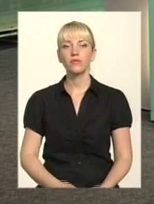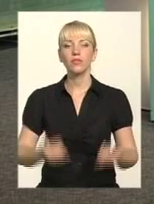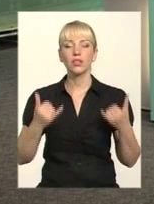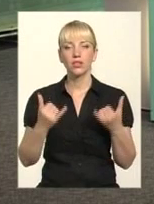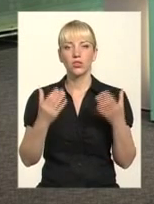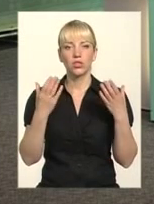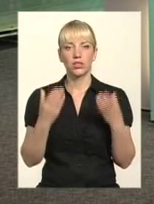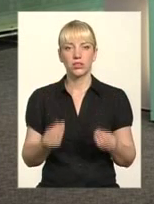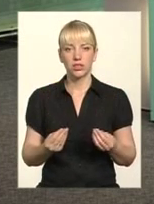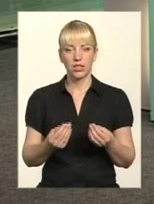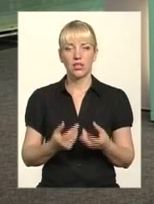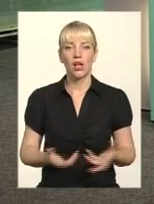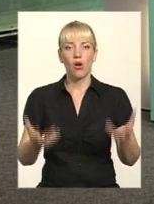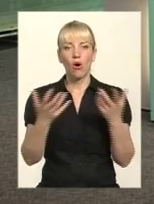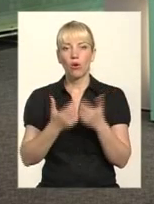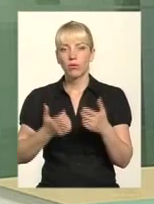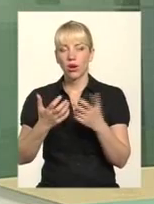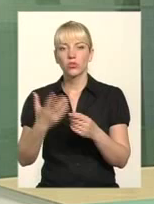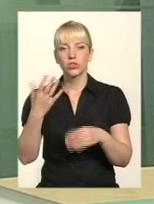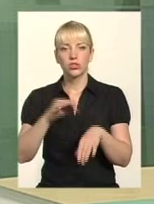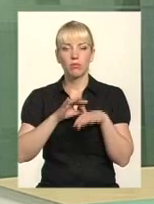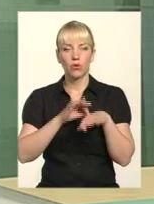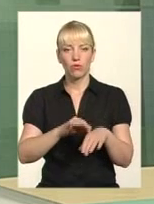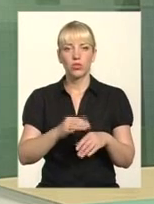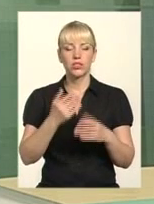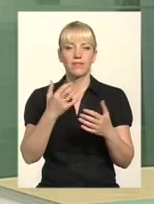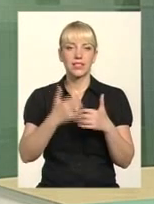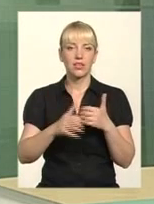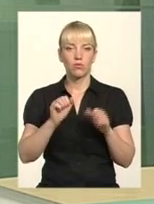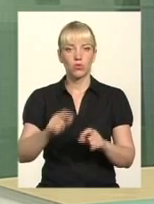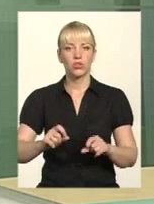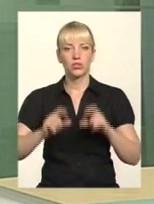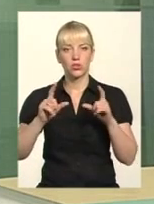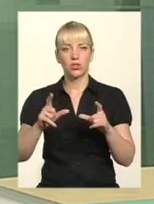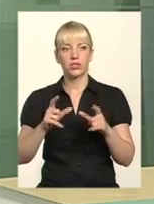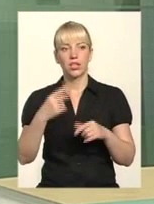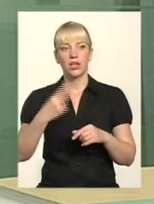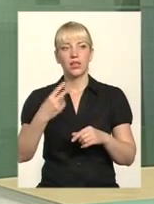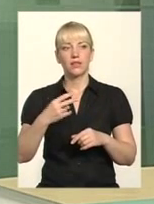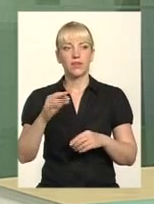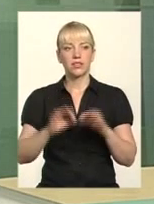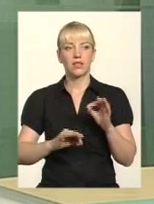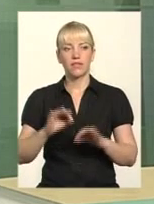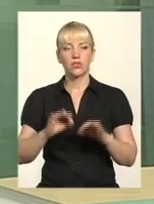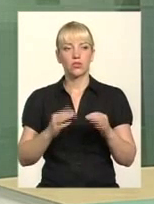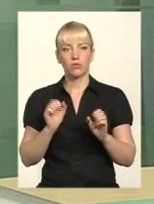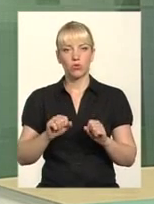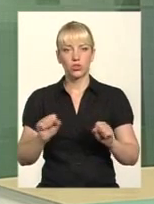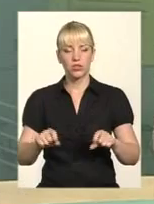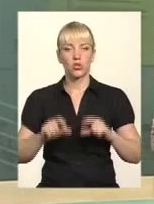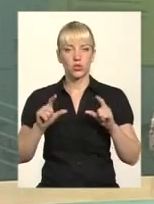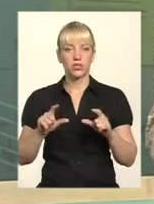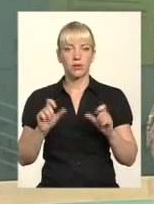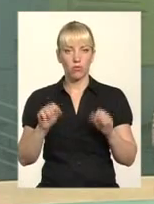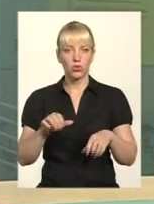сьогоднішній обрахунки ще проводяться, але в середньому можуть зрости на близько 20%. Про